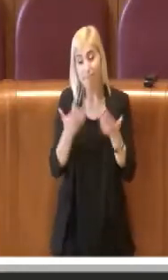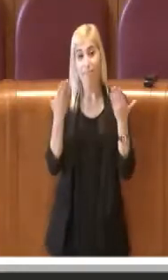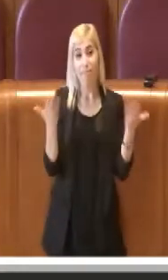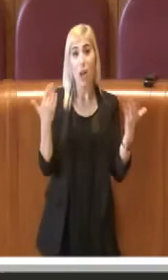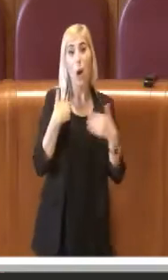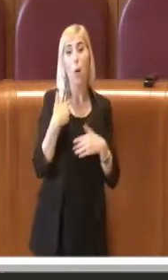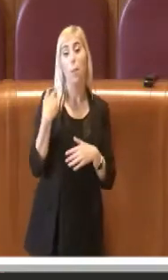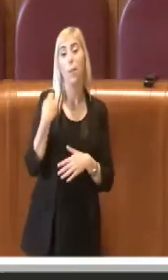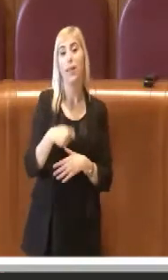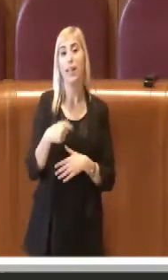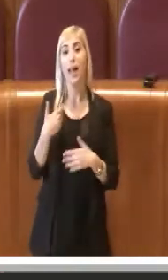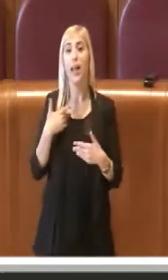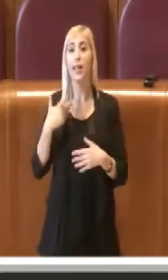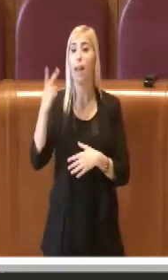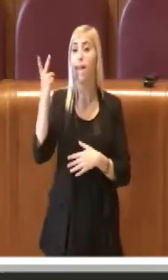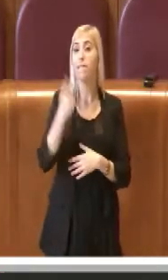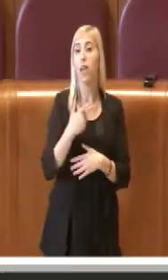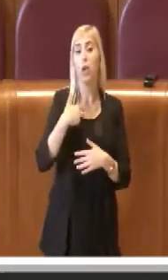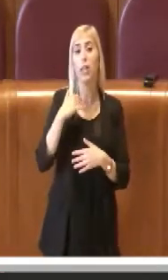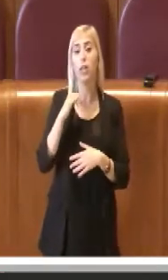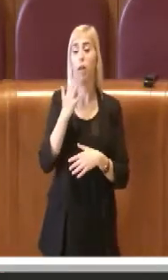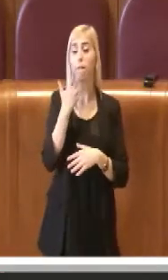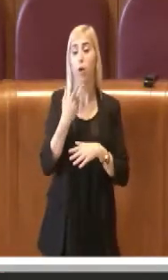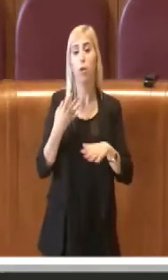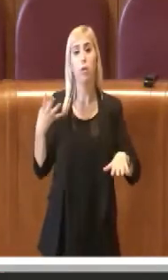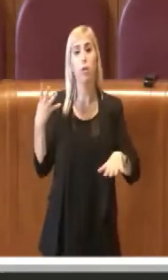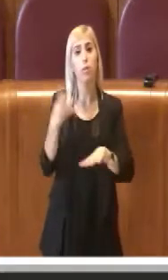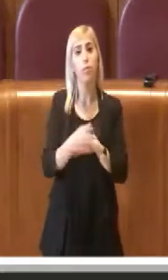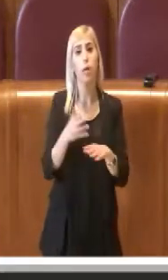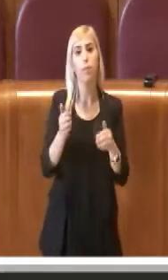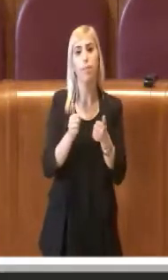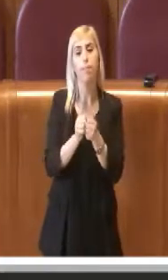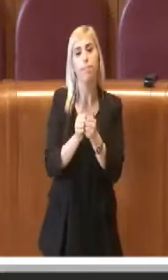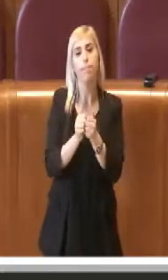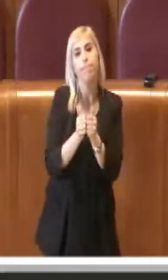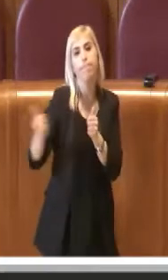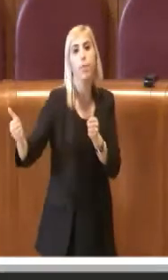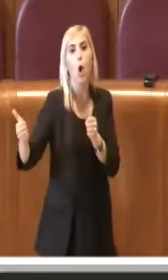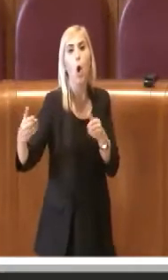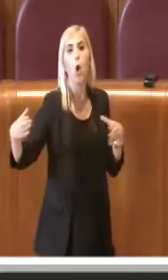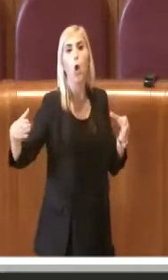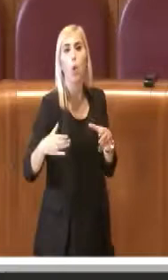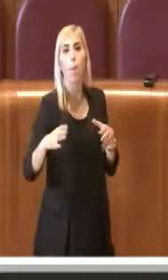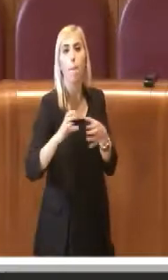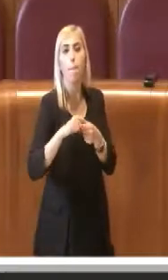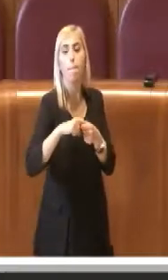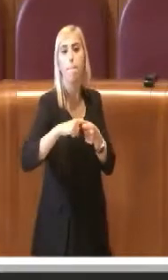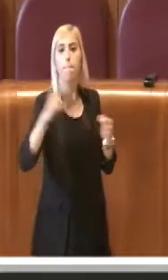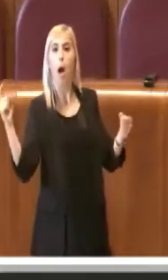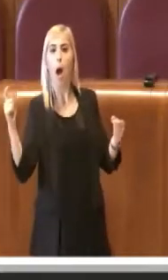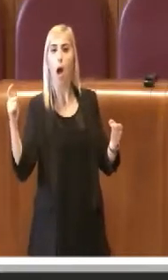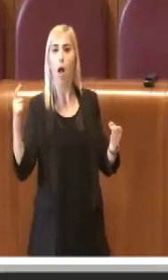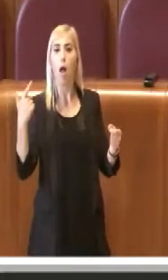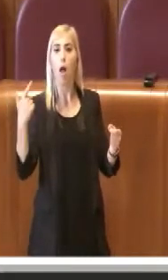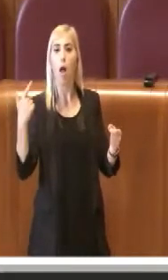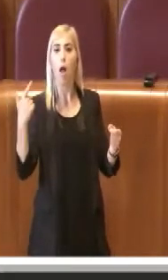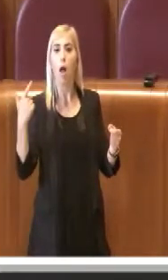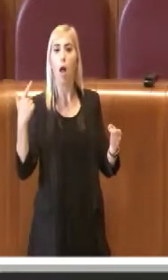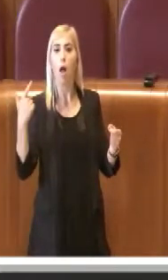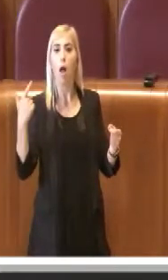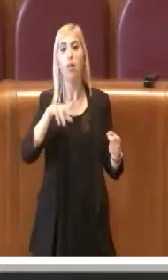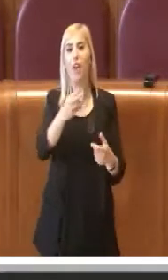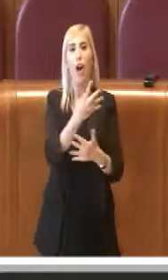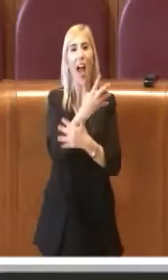Eccomi Presidente, allora sì, devo intervenire in difformità dal gruppo perché dichiaro la mia non partecipazione al voto